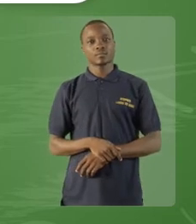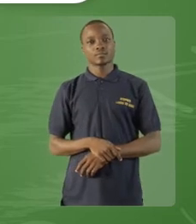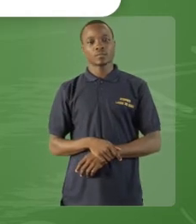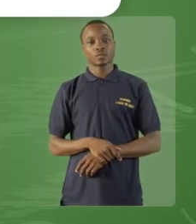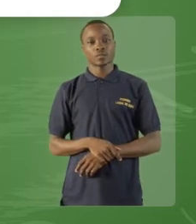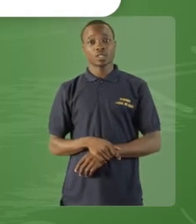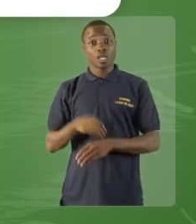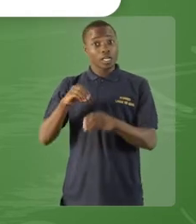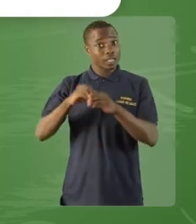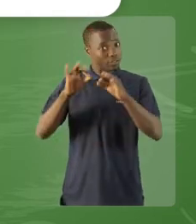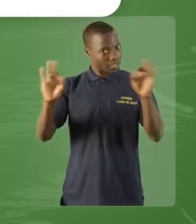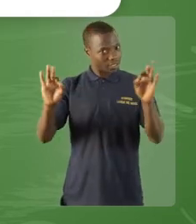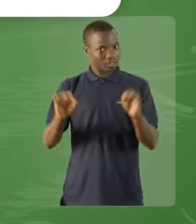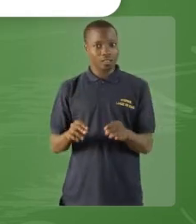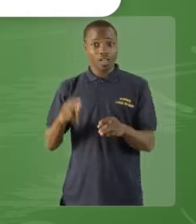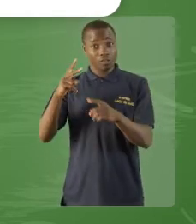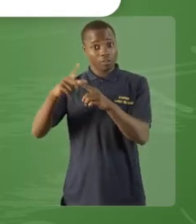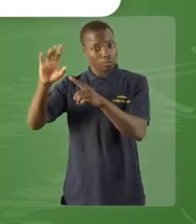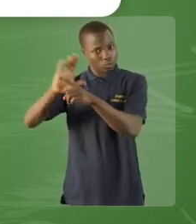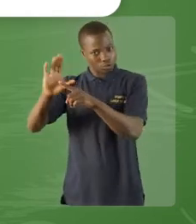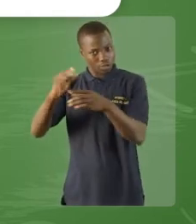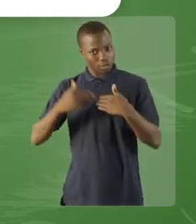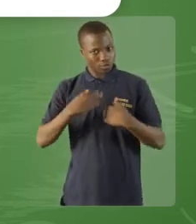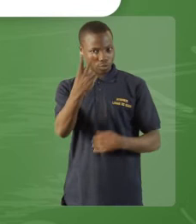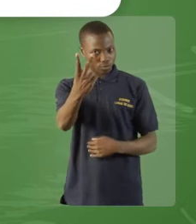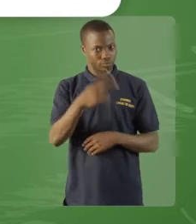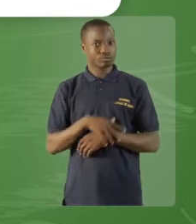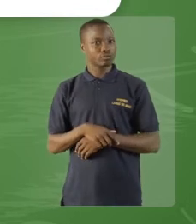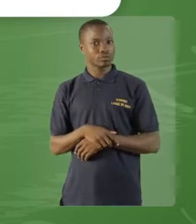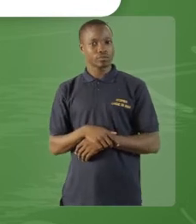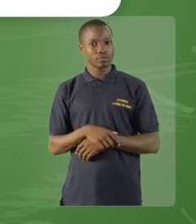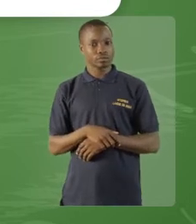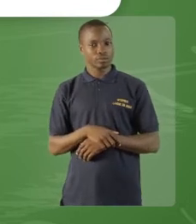Il y a combien de verbes conjugués dans cette phrase?